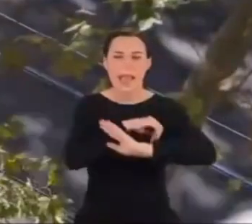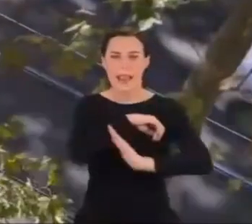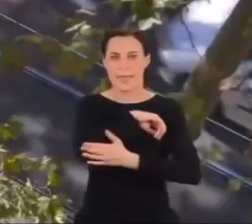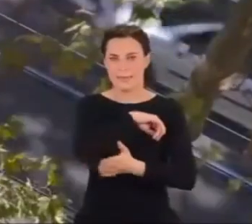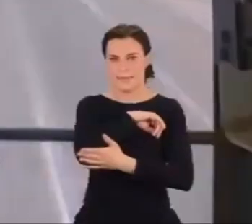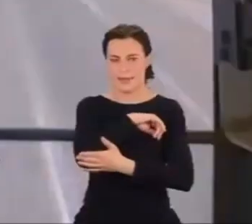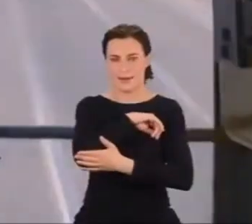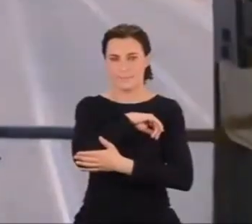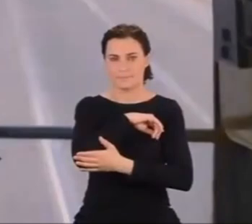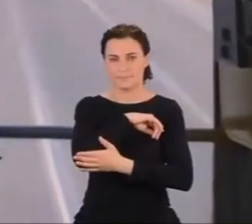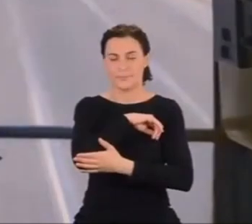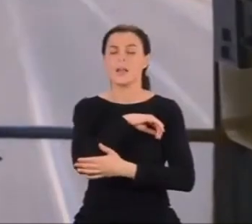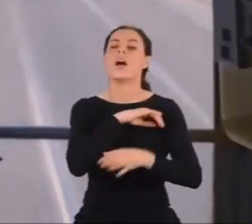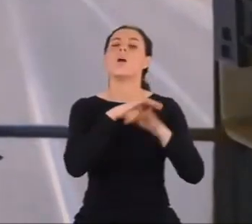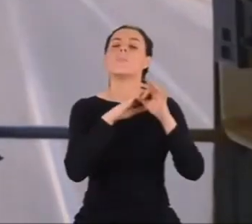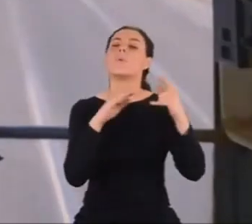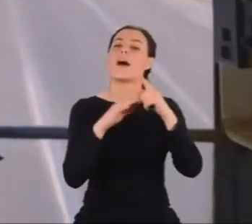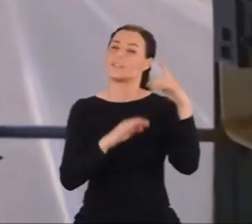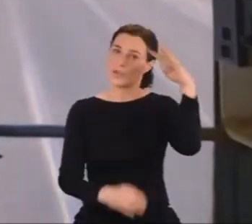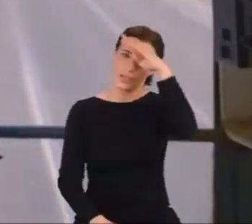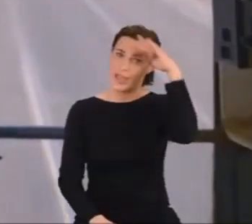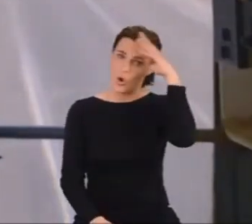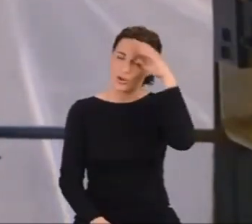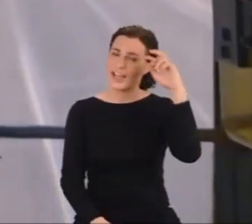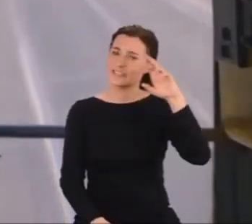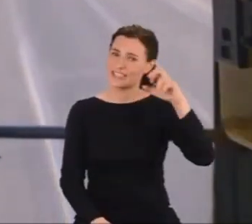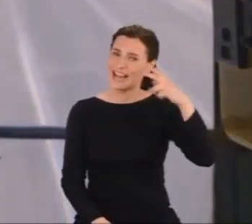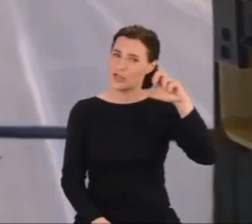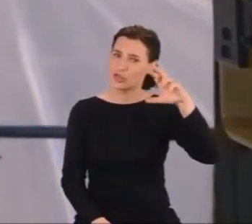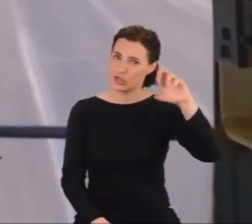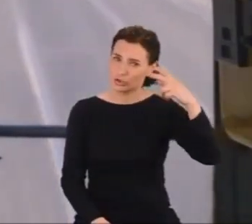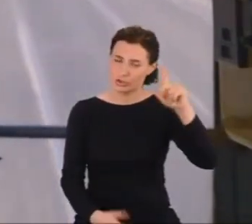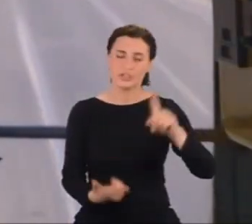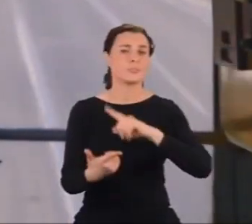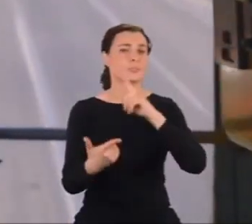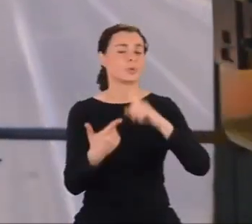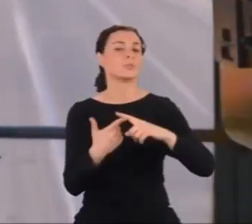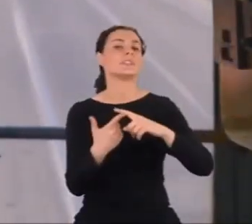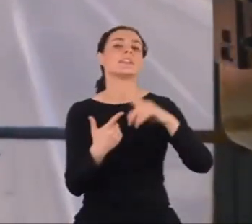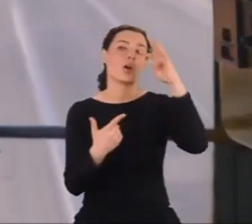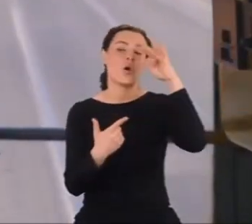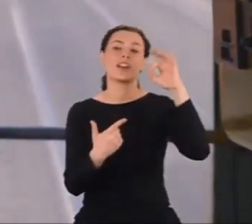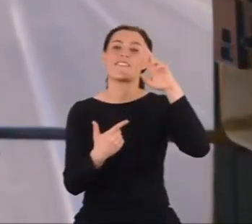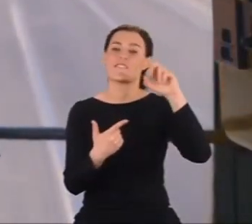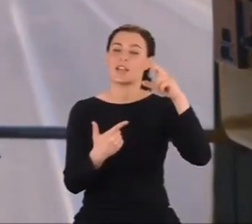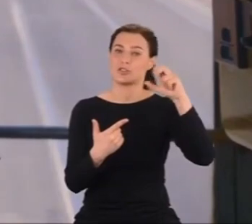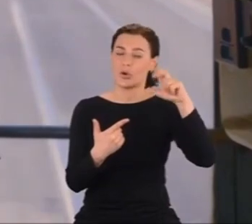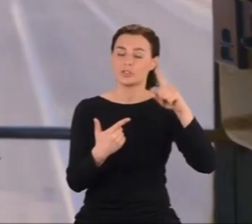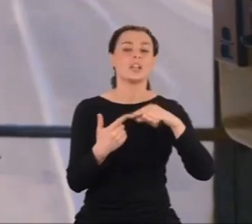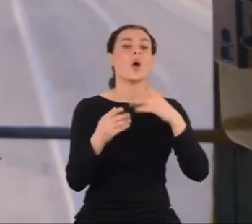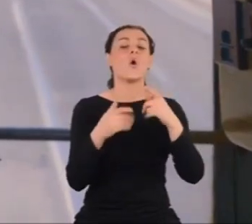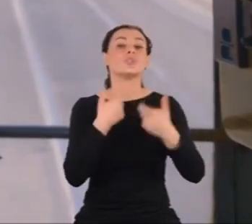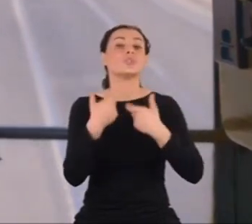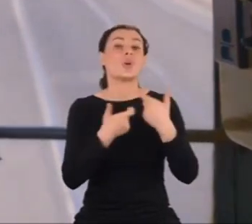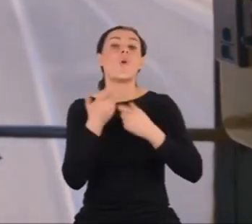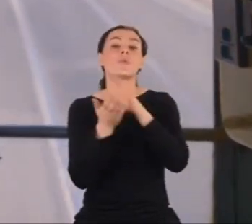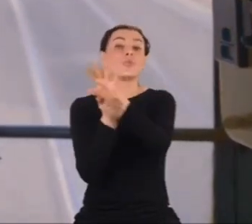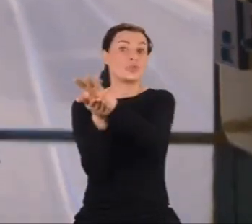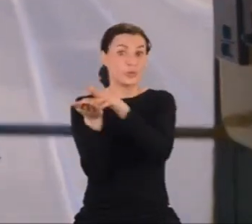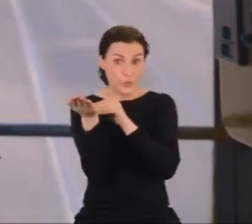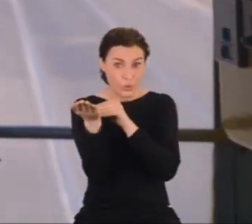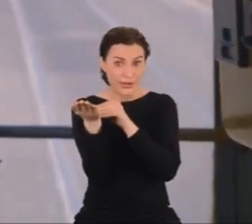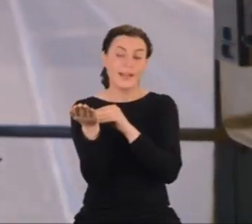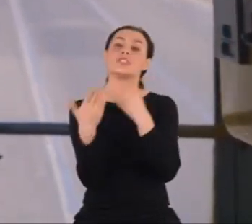Wykorzystując ustalenia teorii względności i fizyki kwantowej, stworzył równanie, dzięki któremu można było opisać